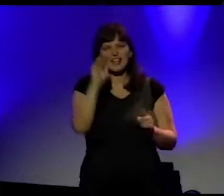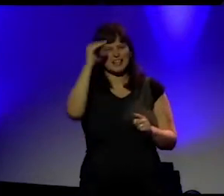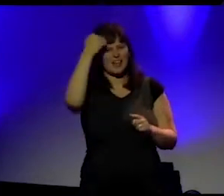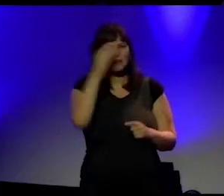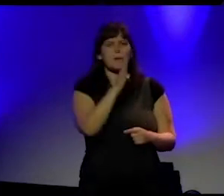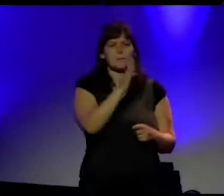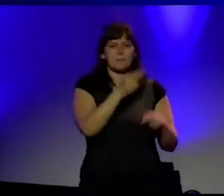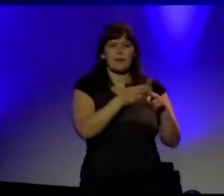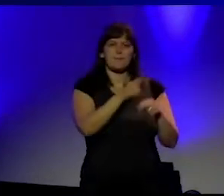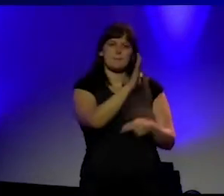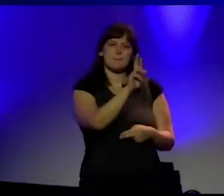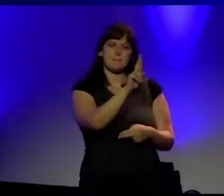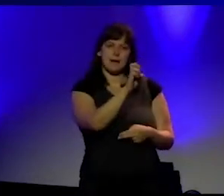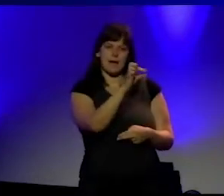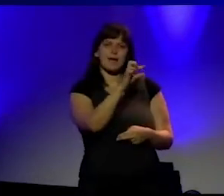Rutger Bregman.